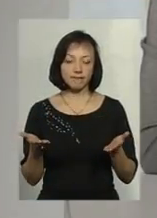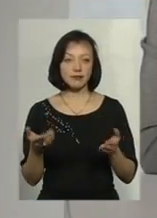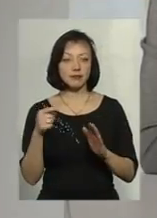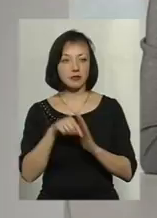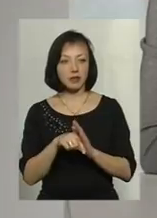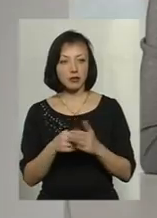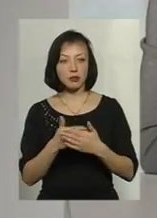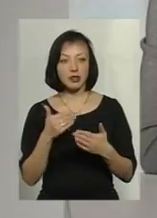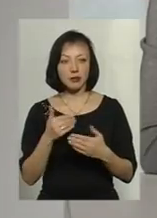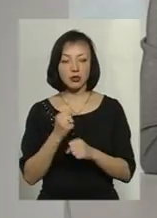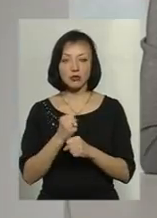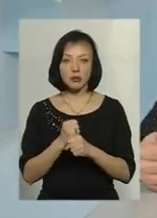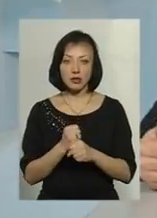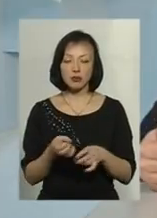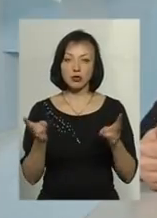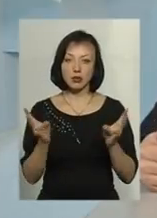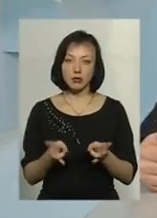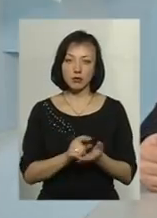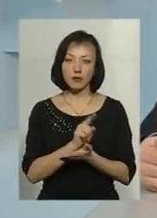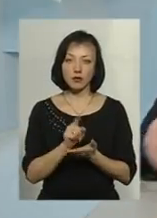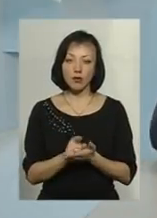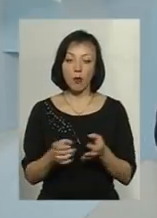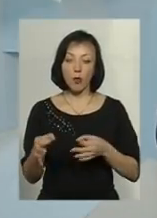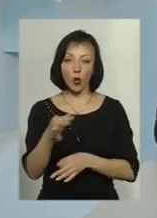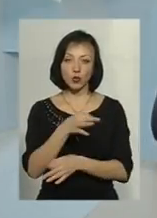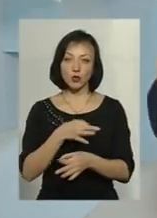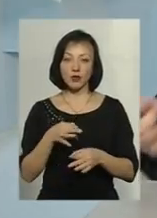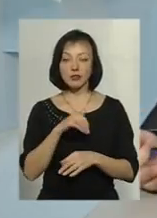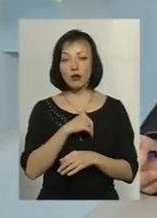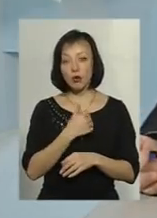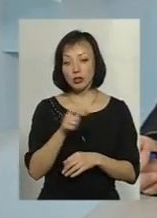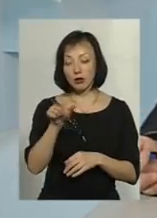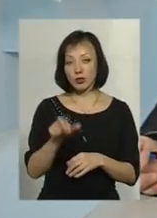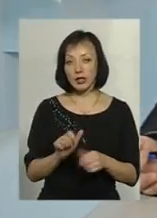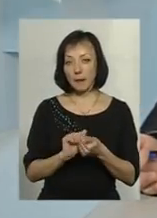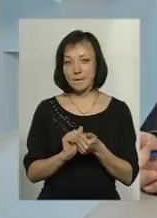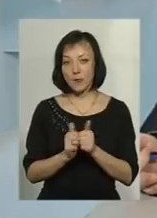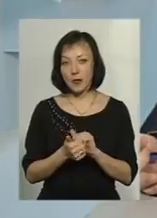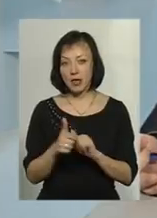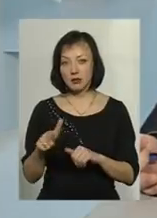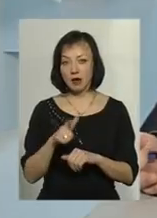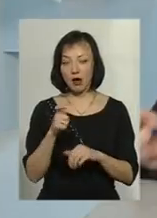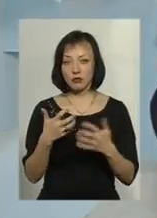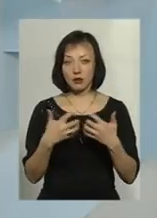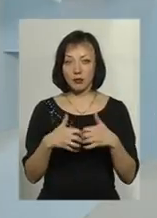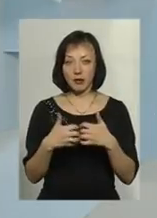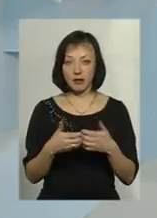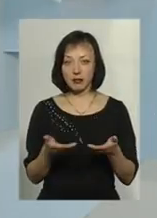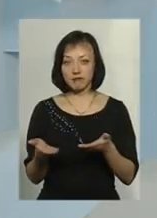Перед тим, як щось зробити, потрібно обов'язково проконсультуватися. Хоче людина поміняти газовий прилад,